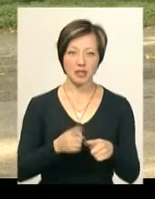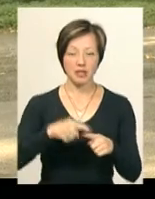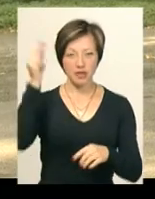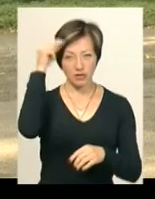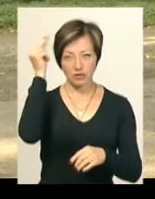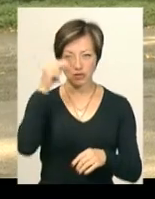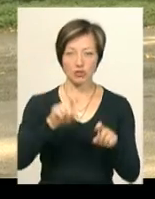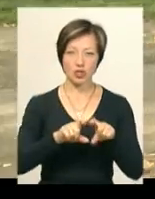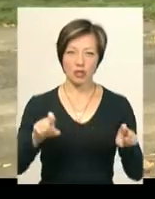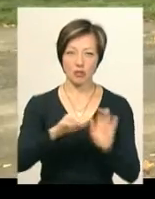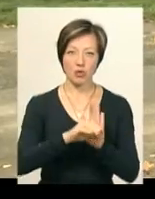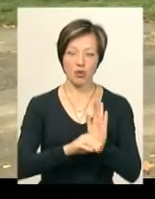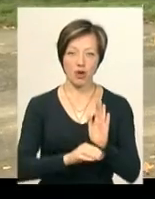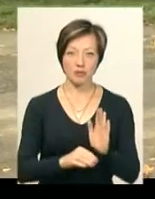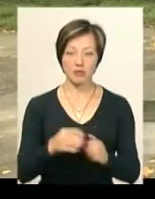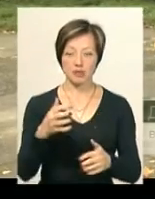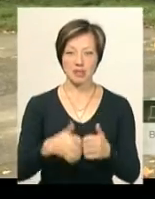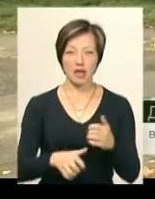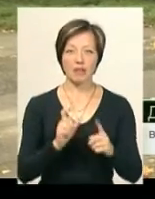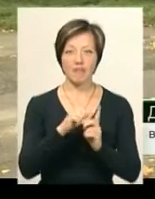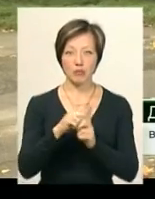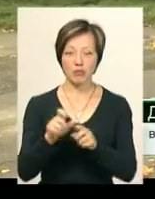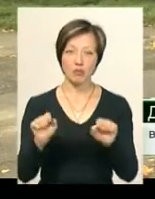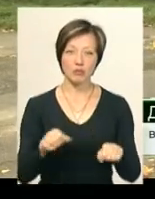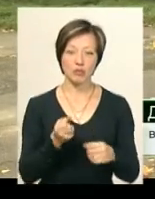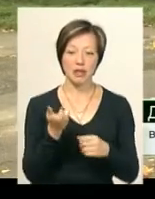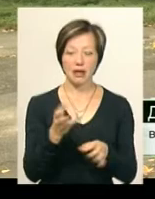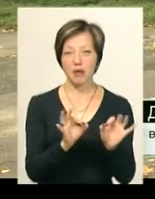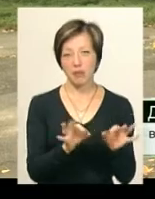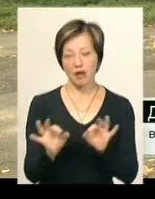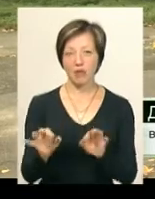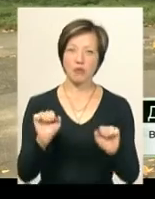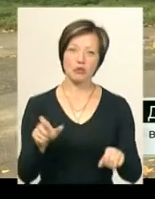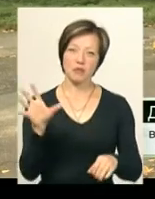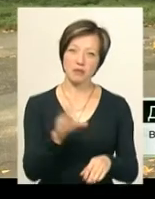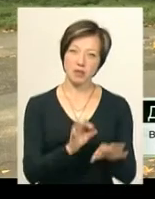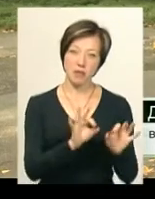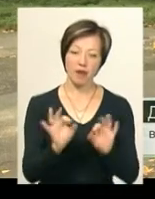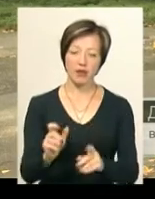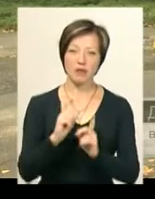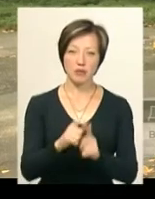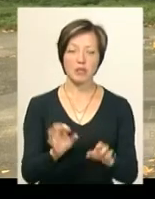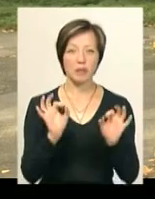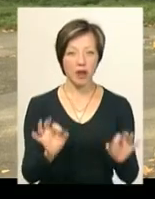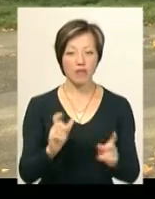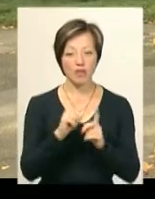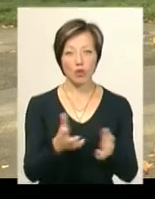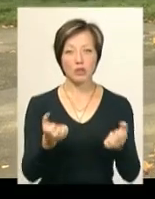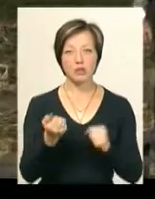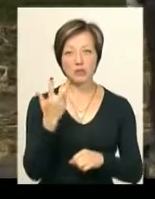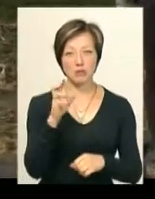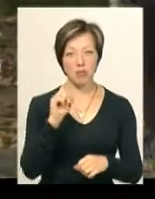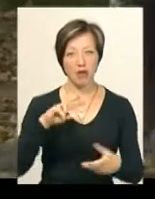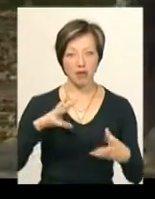шкільній програмі цих квестів. Серед відповідей можуть бути кілька правильних відповідей, можуть бути всі правильні відповіді. За правильну відповідь отримують три